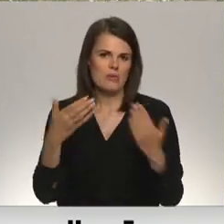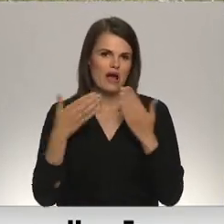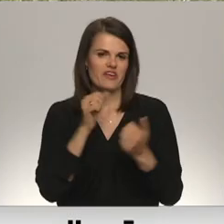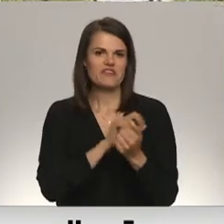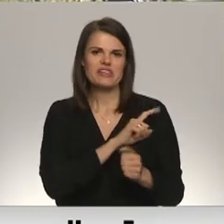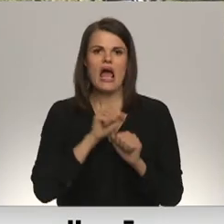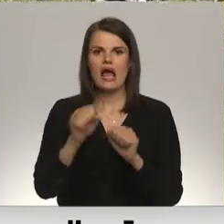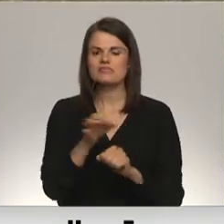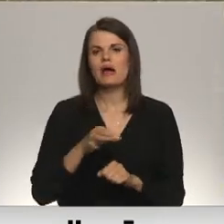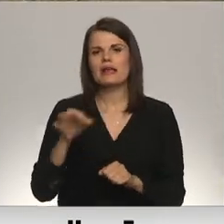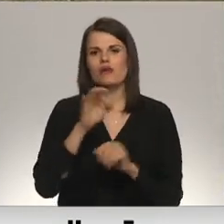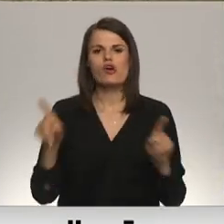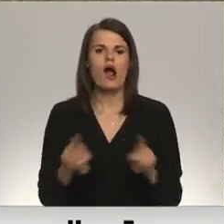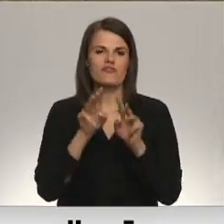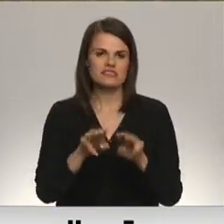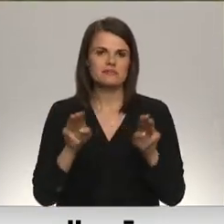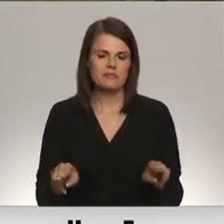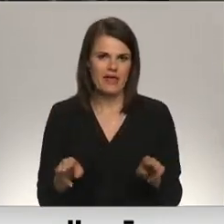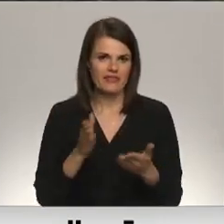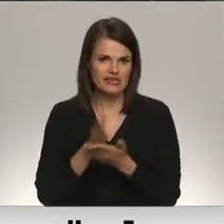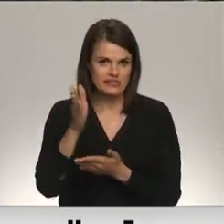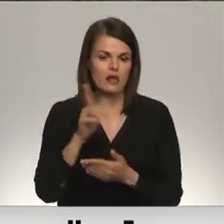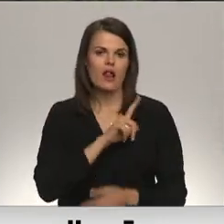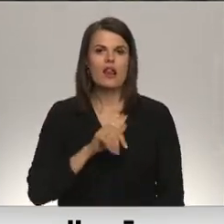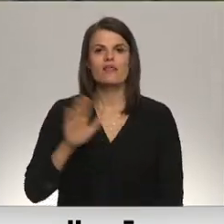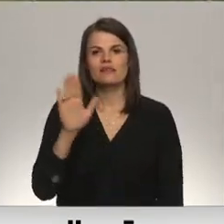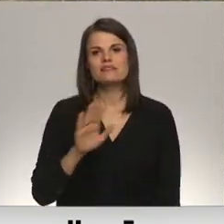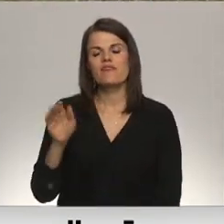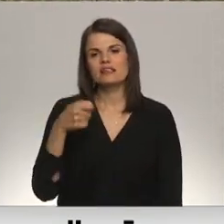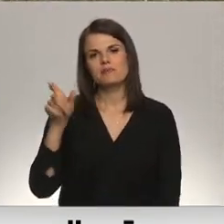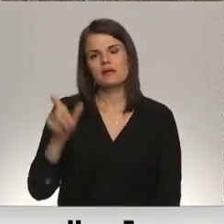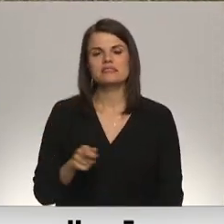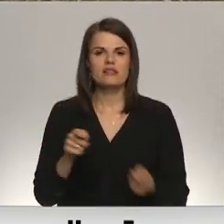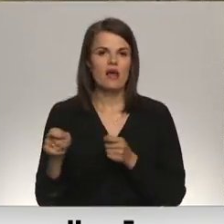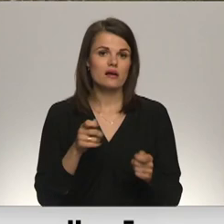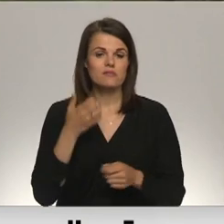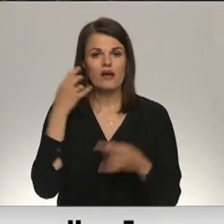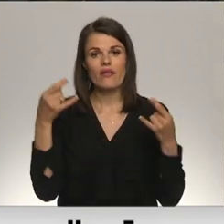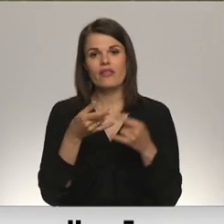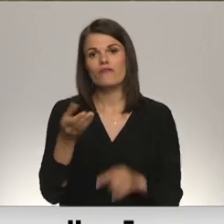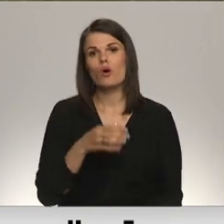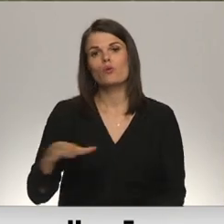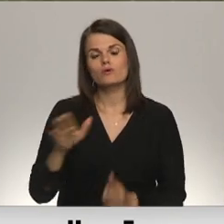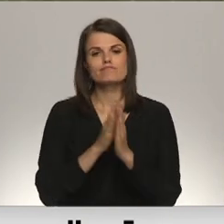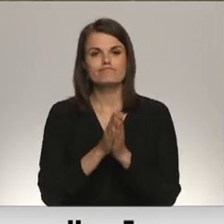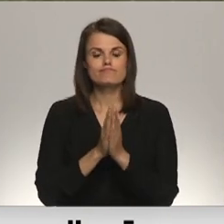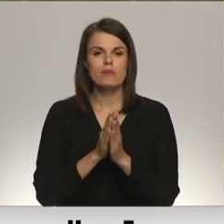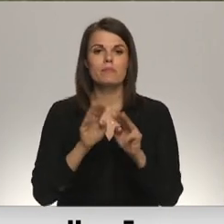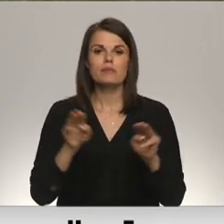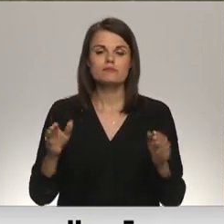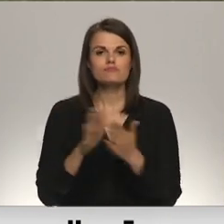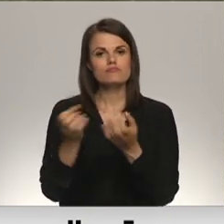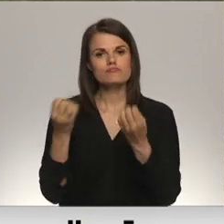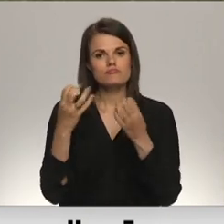aizsardzības un reģionālās attīstības ministrijai un Latvijas valsts prezidenta kancelējai. Kad TV Kurzem aicināja ministriju komentēt